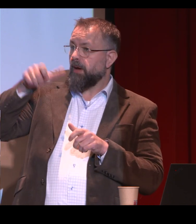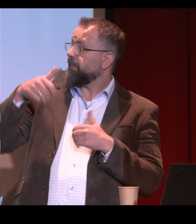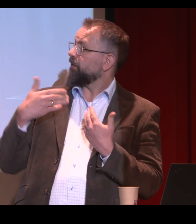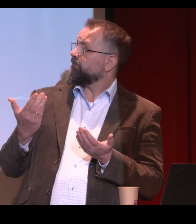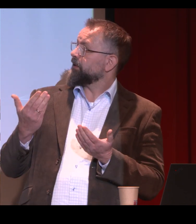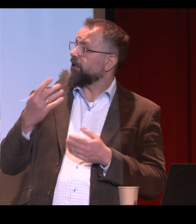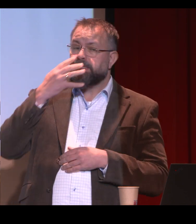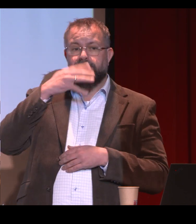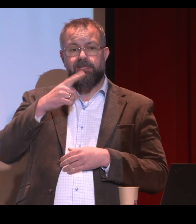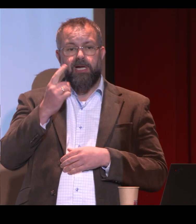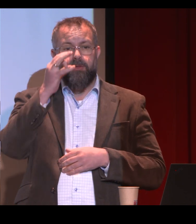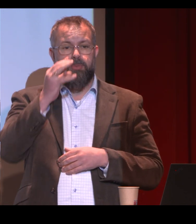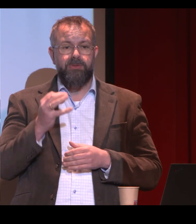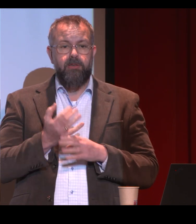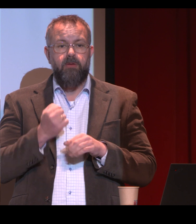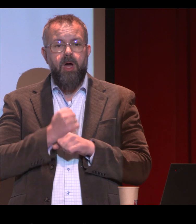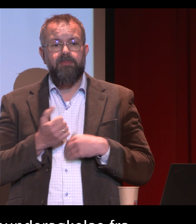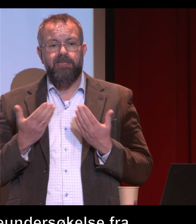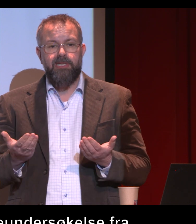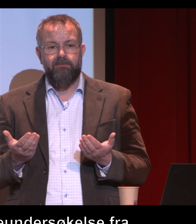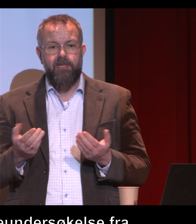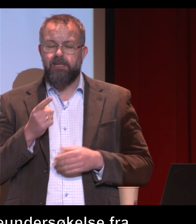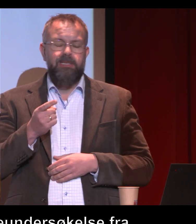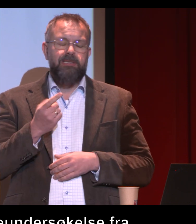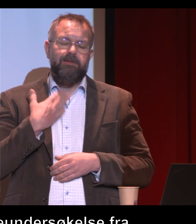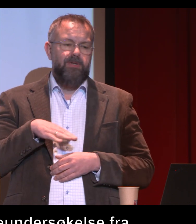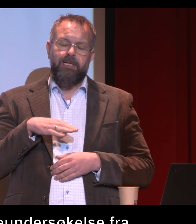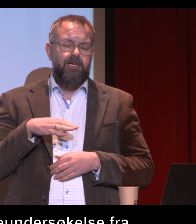Den viser et diagram hvor 91 prosent